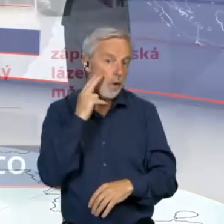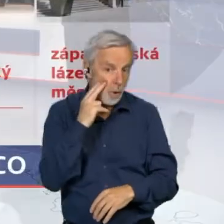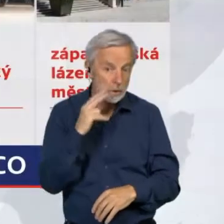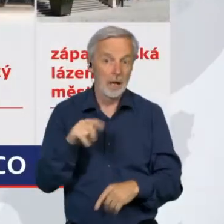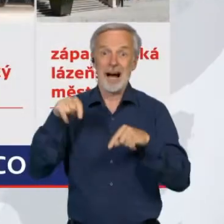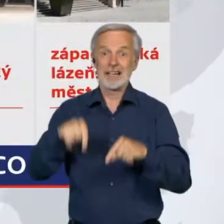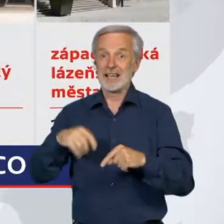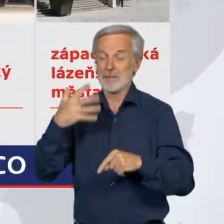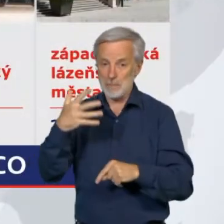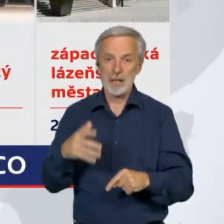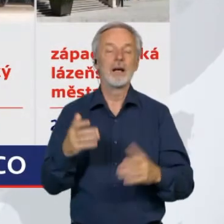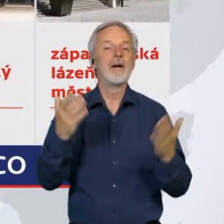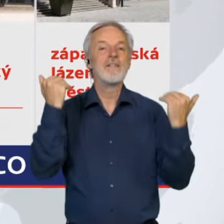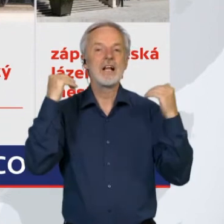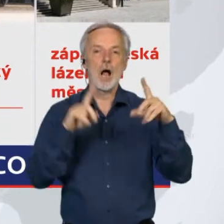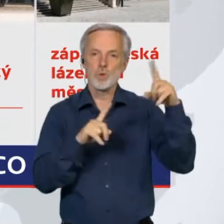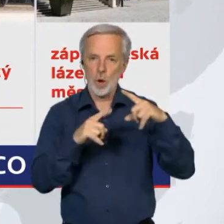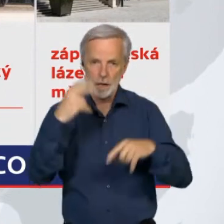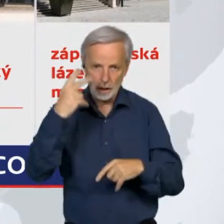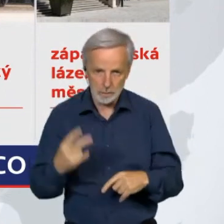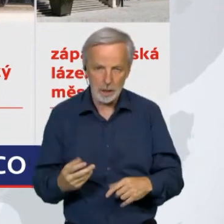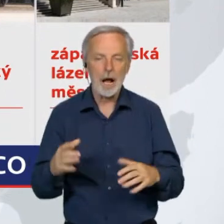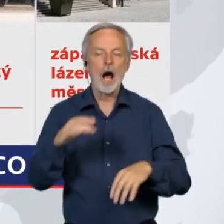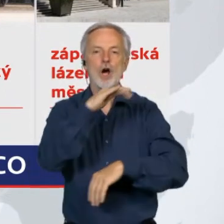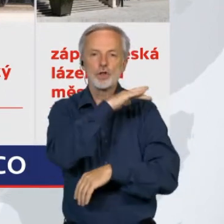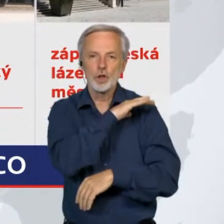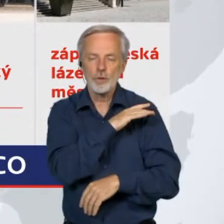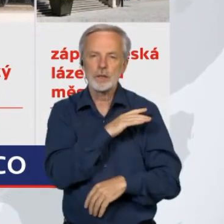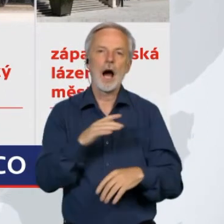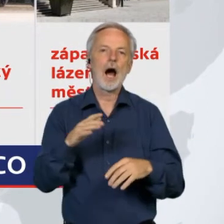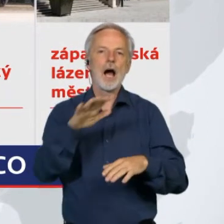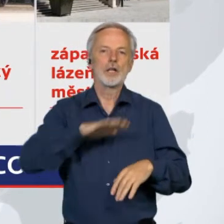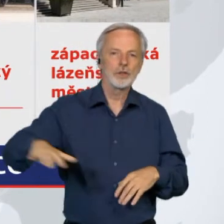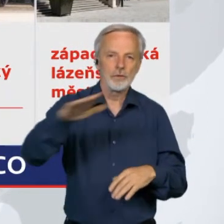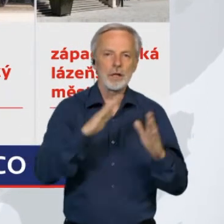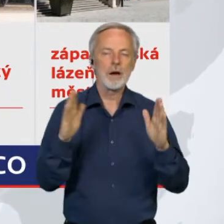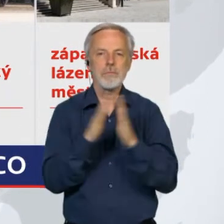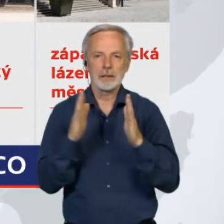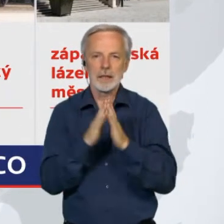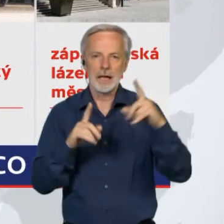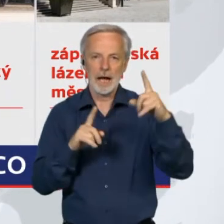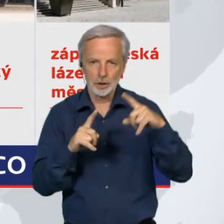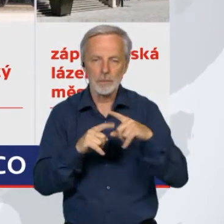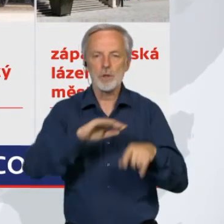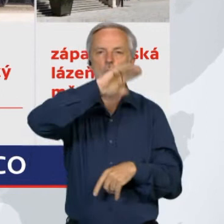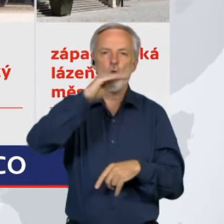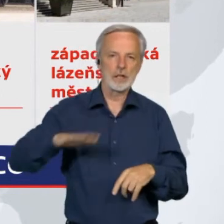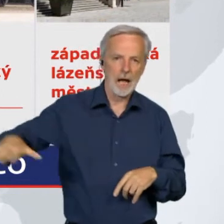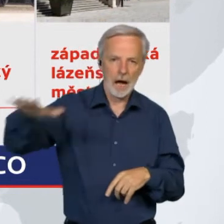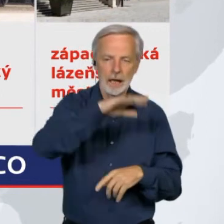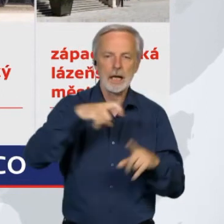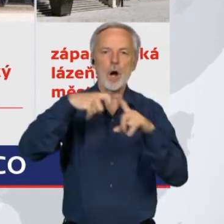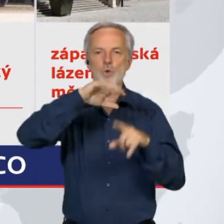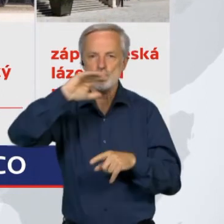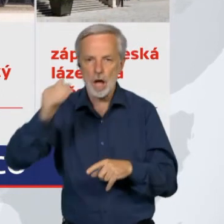zahrnuje Brněnskou vilu Tugenhad, Židovskou čtvrt a Baziliku v Třebíči, Hornickou kulturní krajinu Krušnohoří, Kladrubský hřebčín